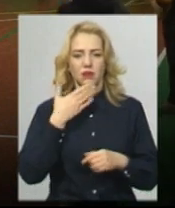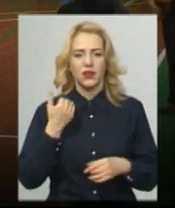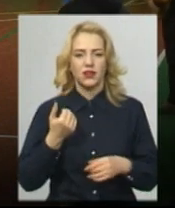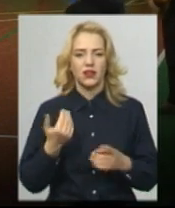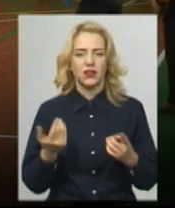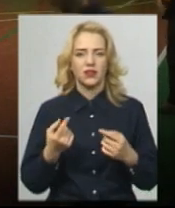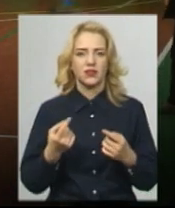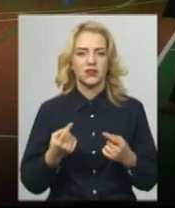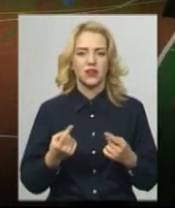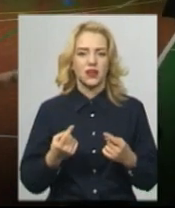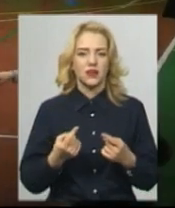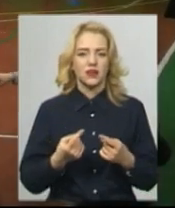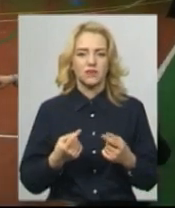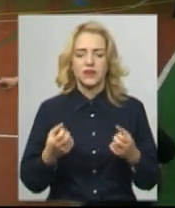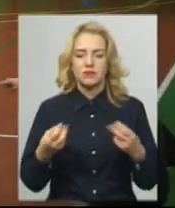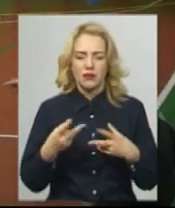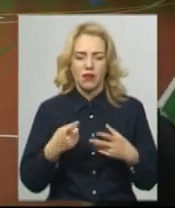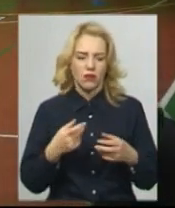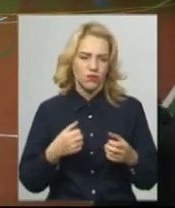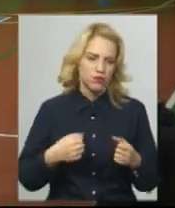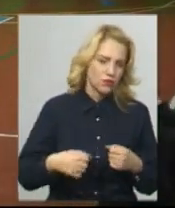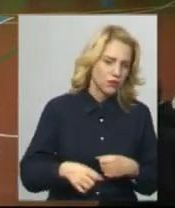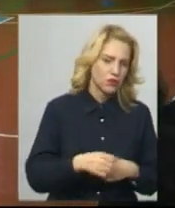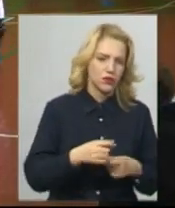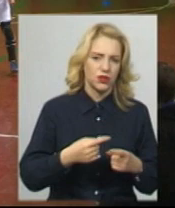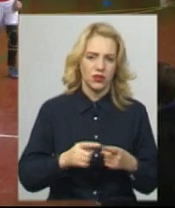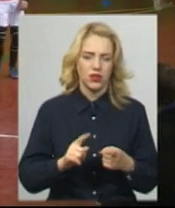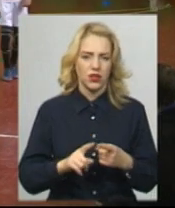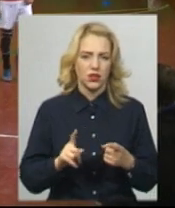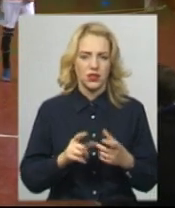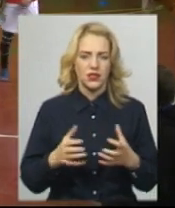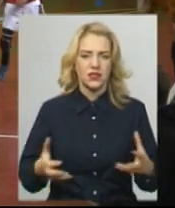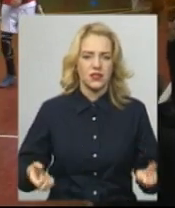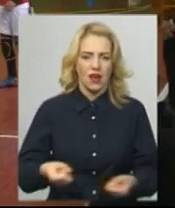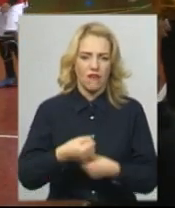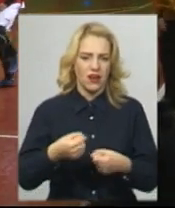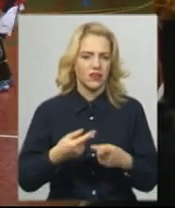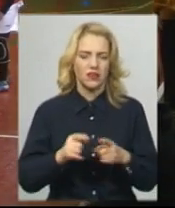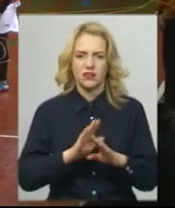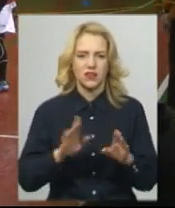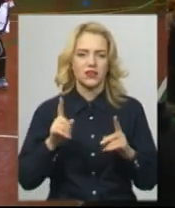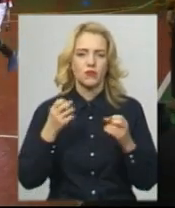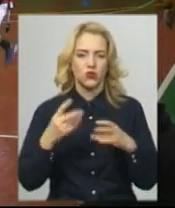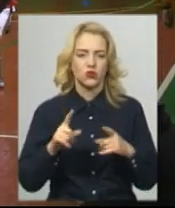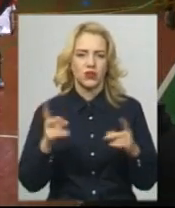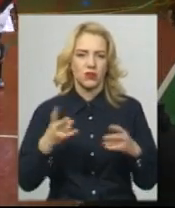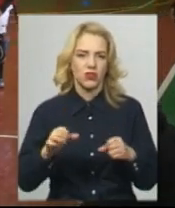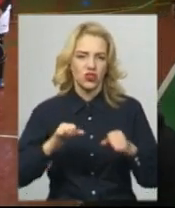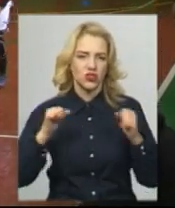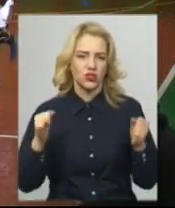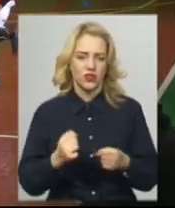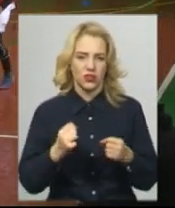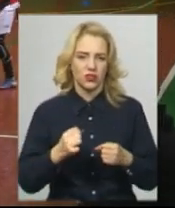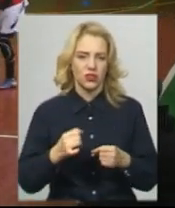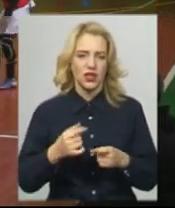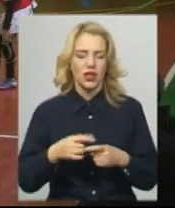кремезних проходів, захватів, так що діти бояться, тут тільки вміння, швидкість, спритність, і будь